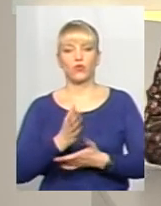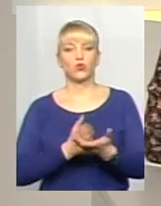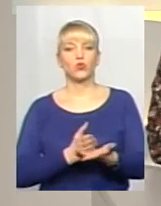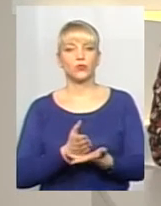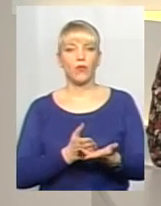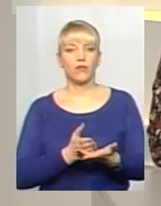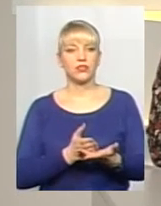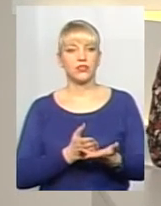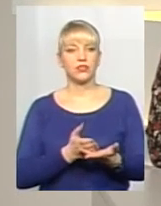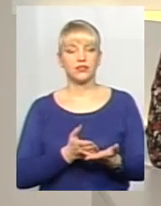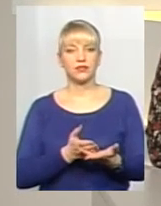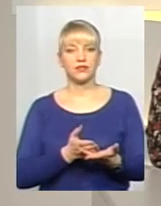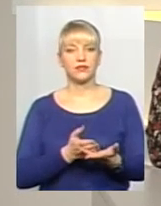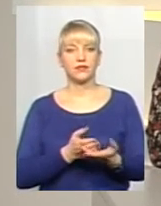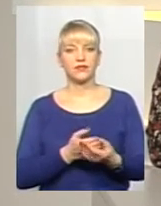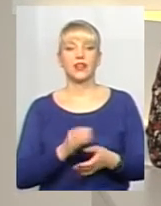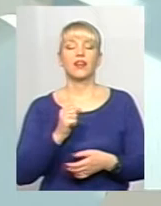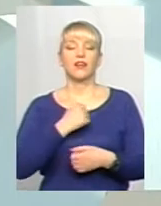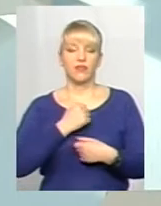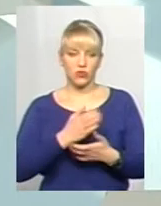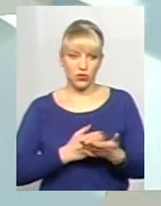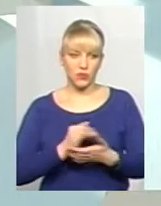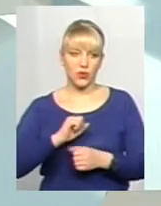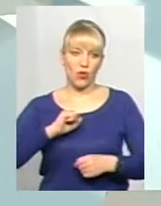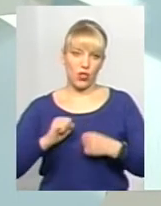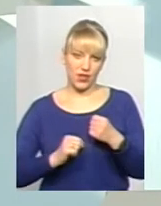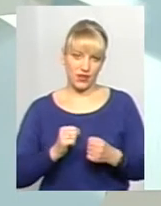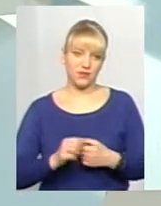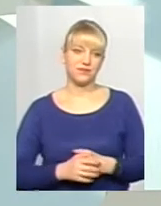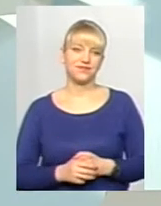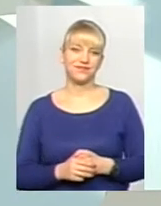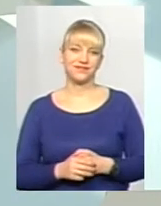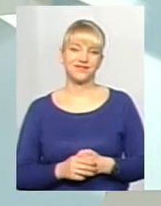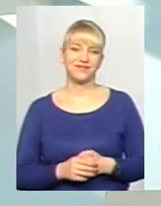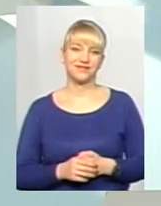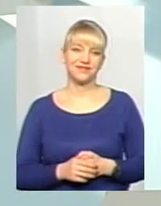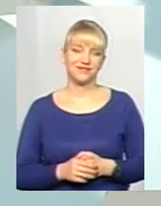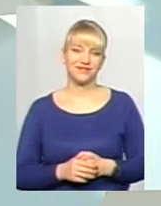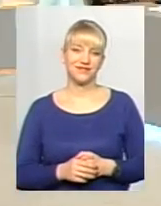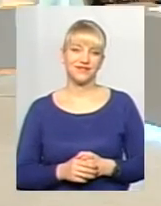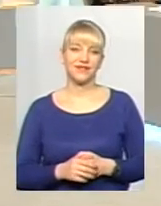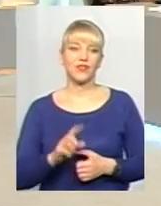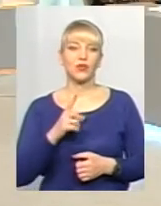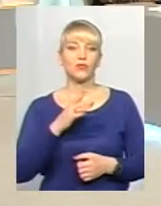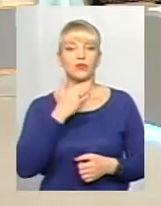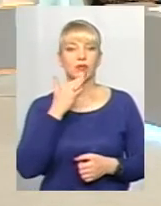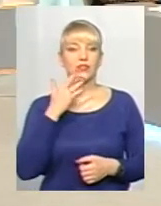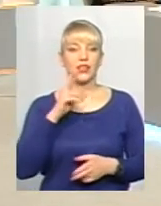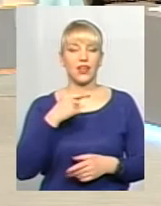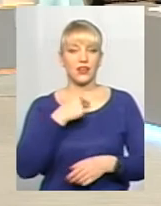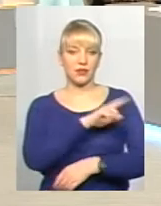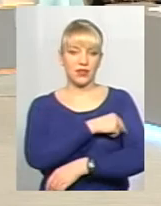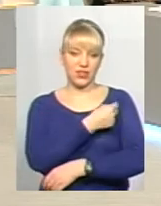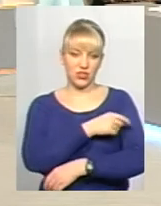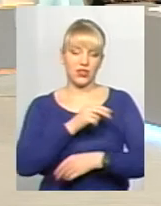колега? І військовослужбовець і колега. Тому що я як медичний